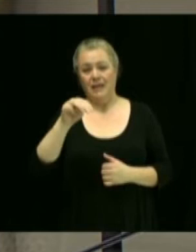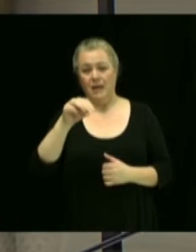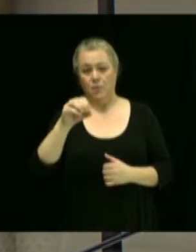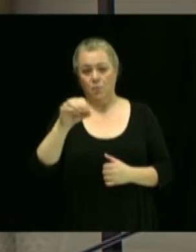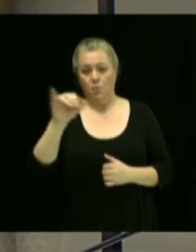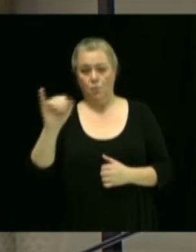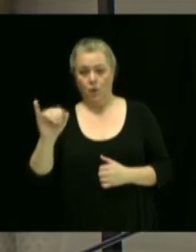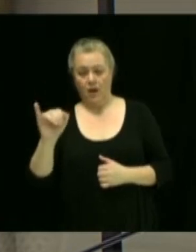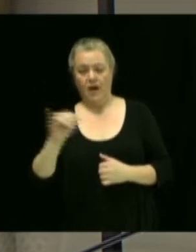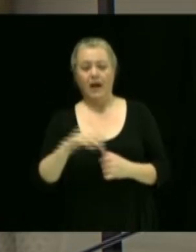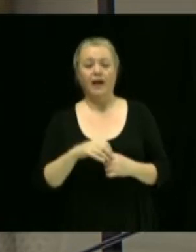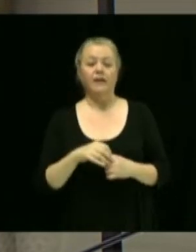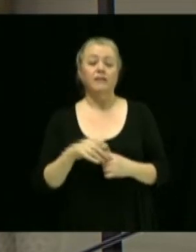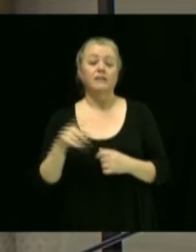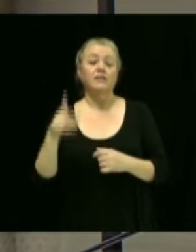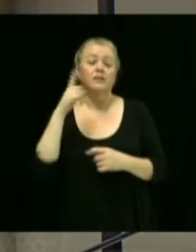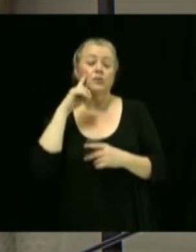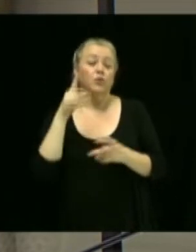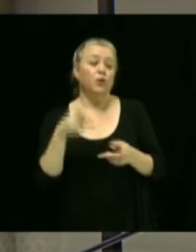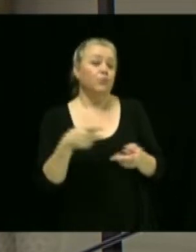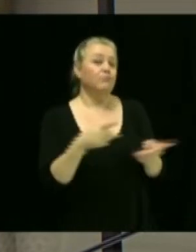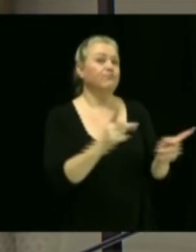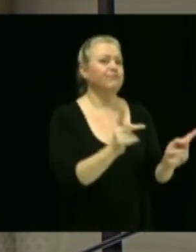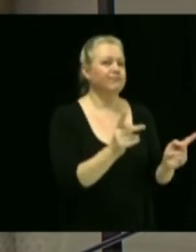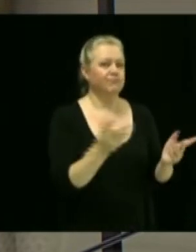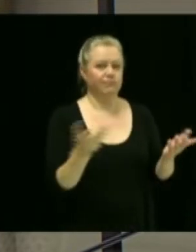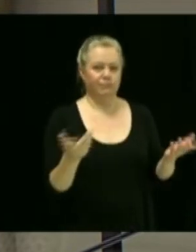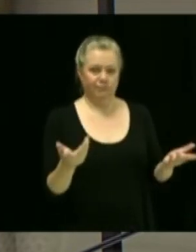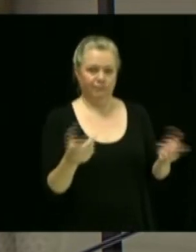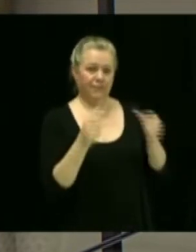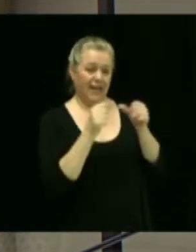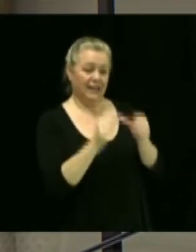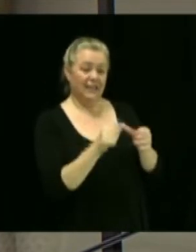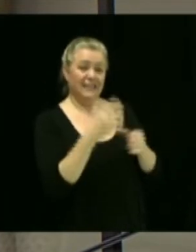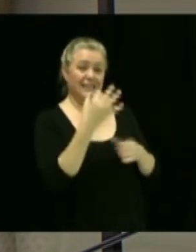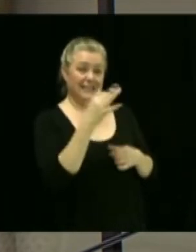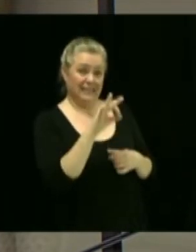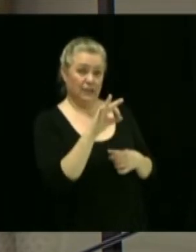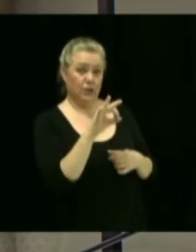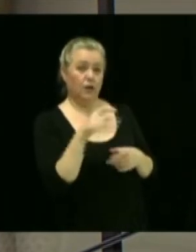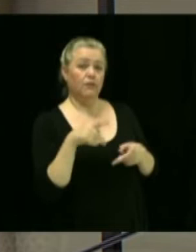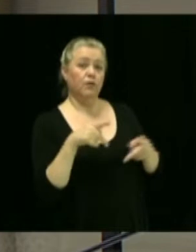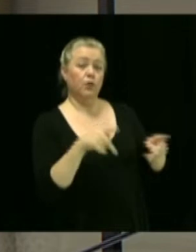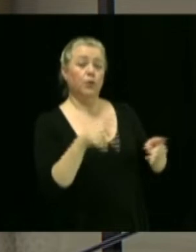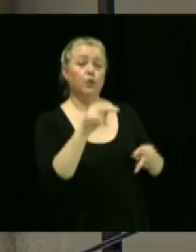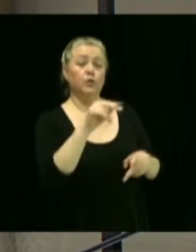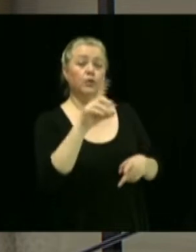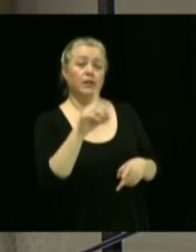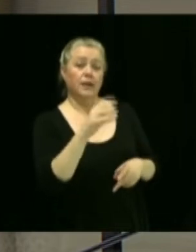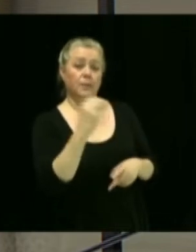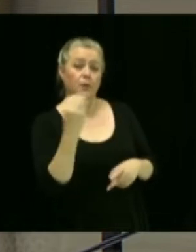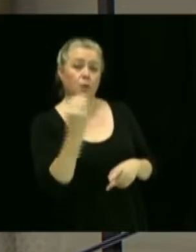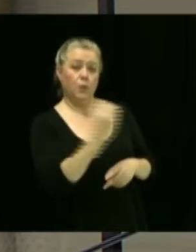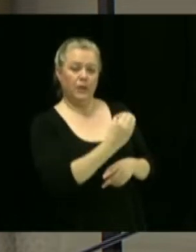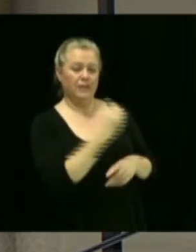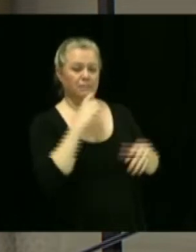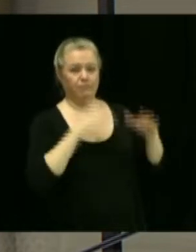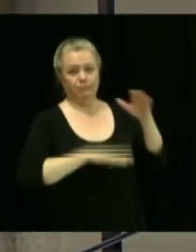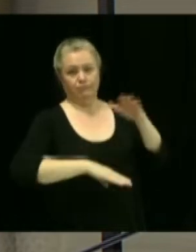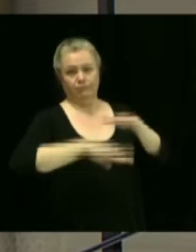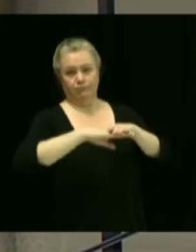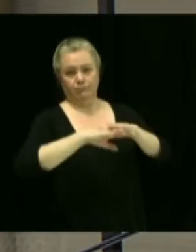vise à autoriser que le bâtiment situé au 19 rue Notre-Dame-Ouest comporte un maximum de 60